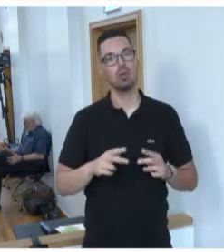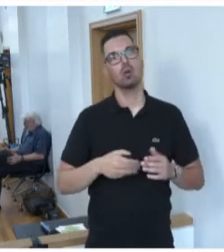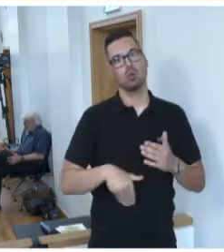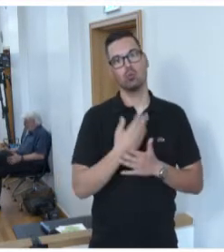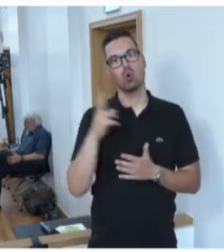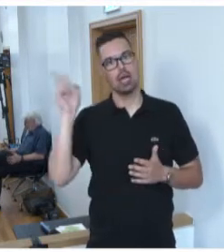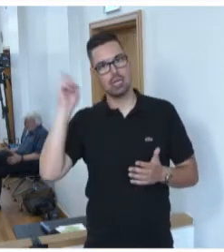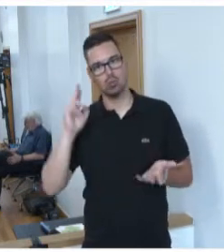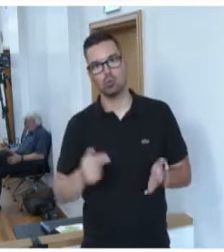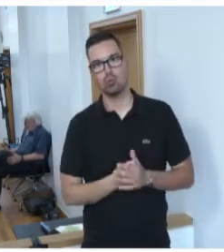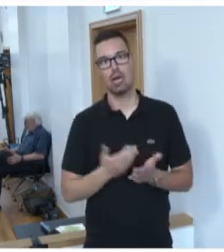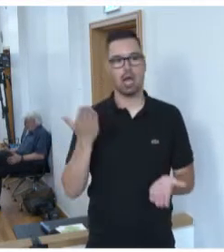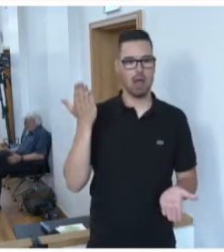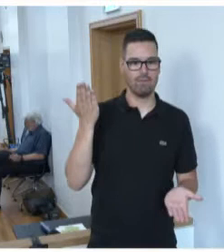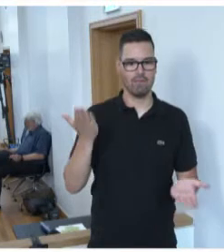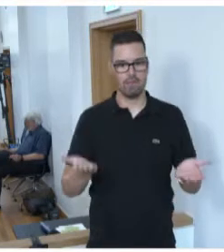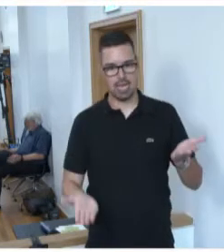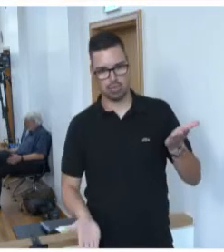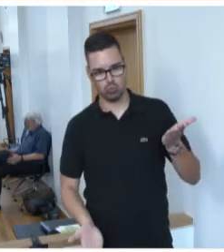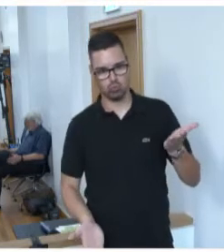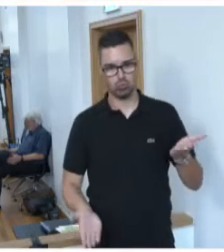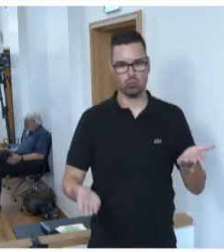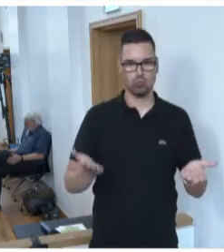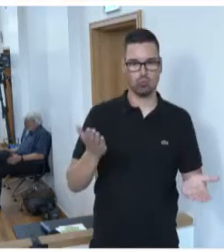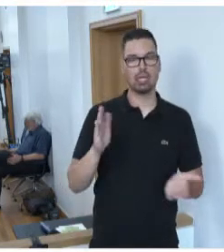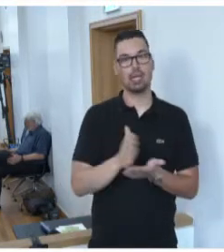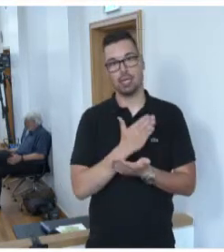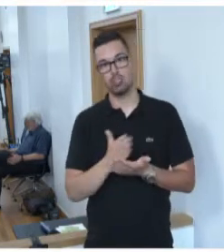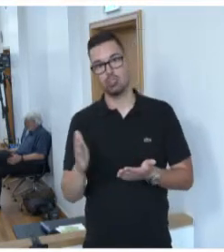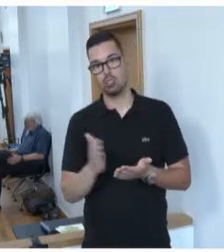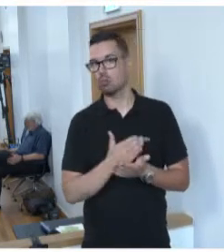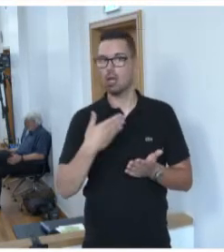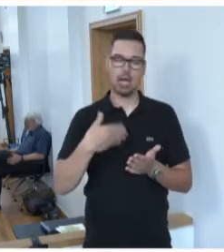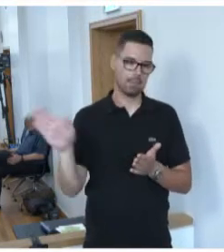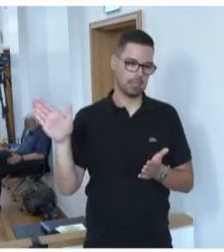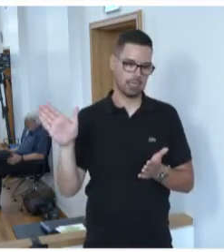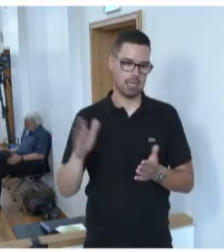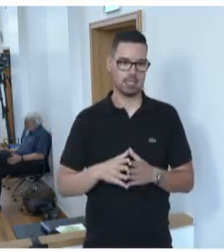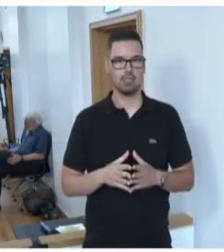gehen. In der Abwägung haben wir uns jedoch dazu entschieden, den Gesetzesentwurf abzulehnen.